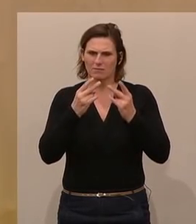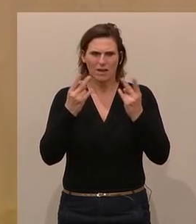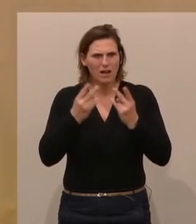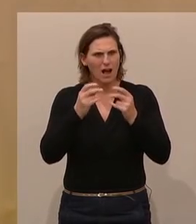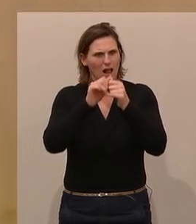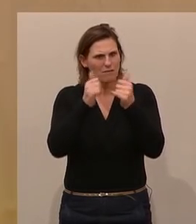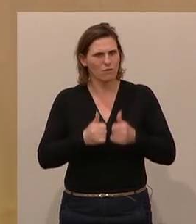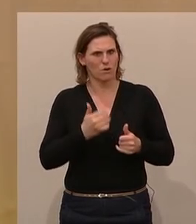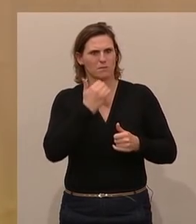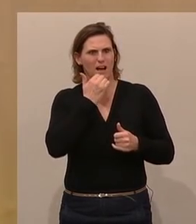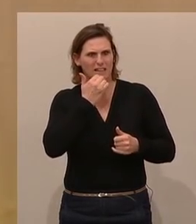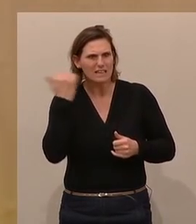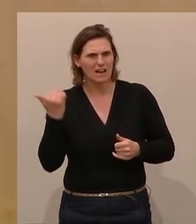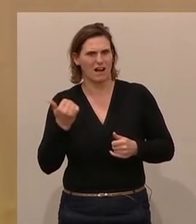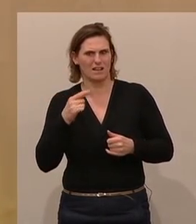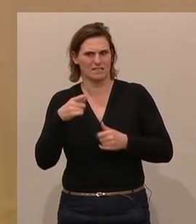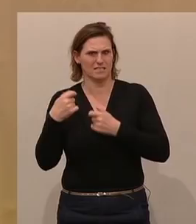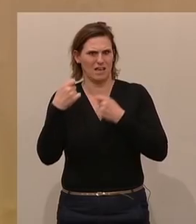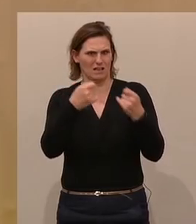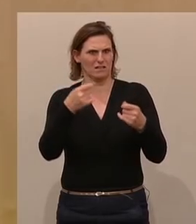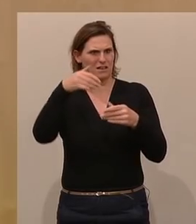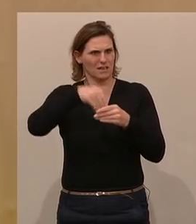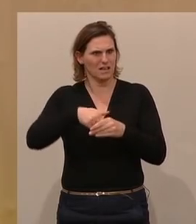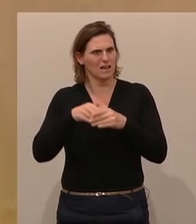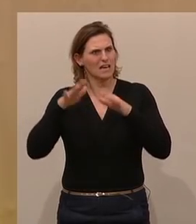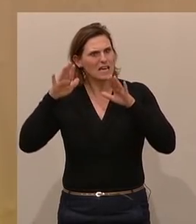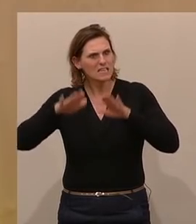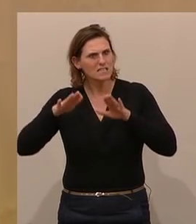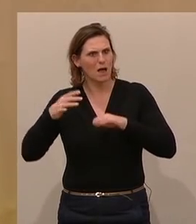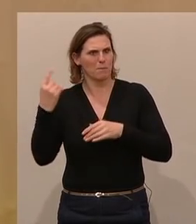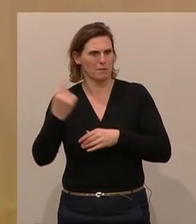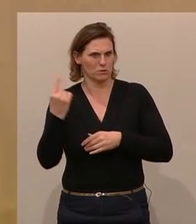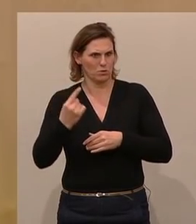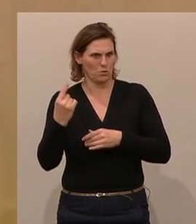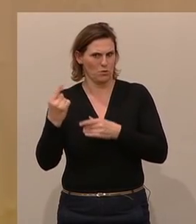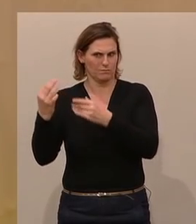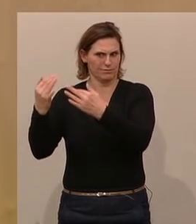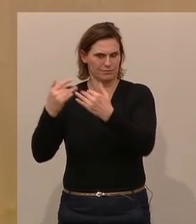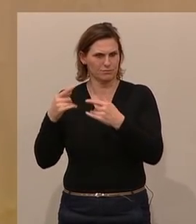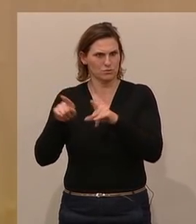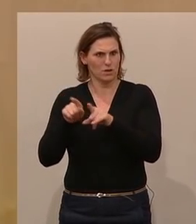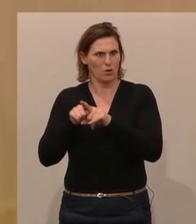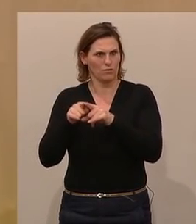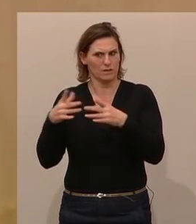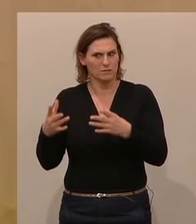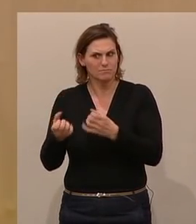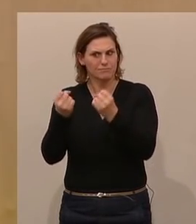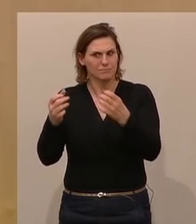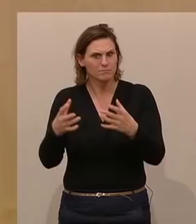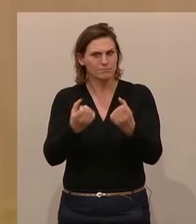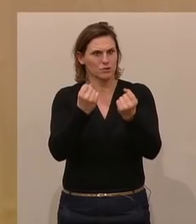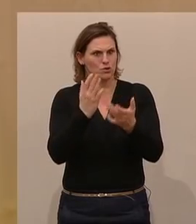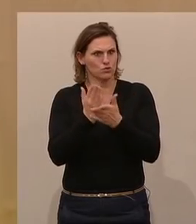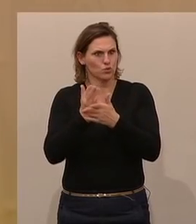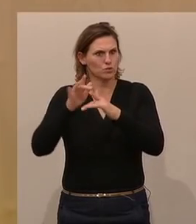aus, aber dieser Antrag befasst sich eben mit der islamistischen Bedrohung und mit der Entstehung und der schon